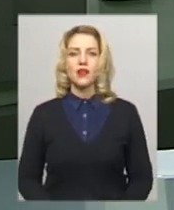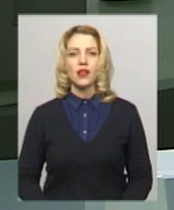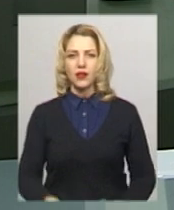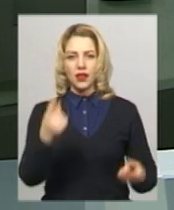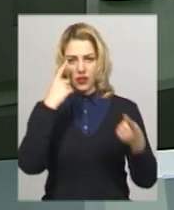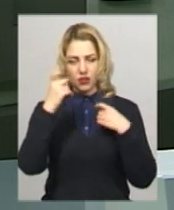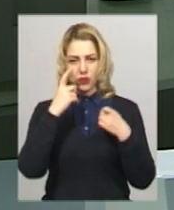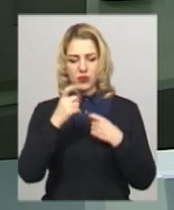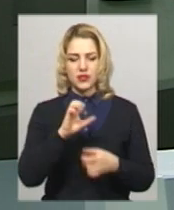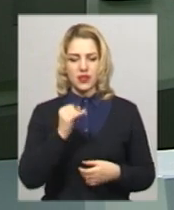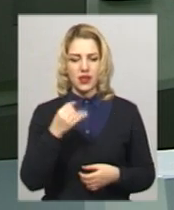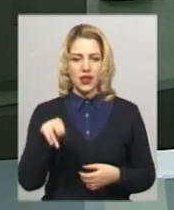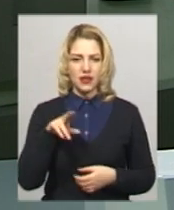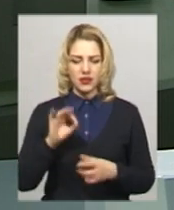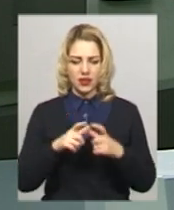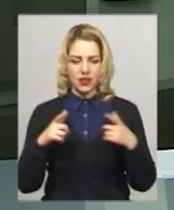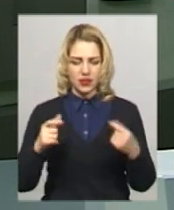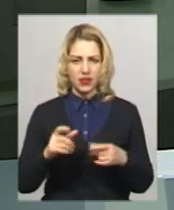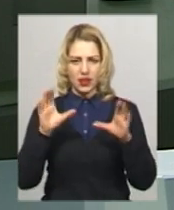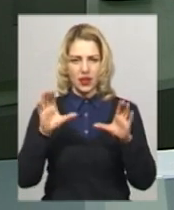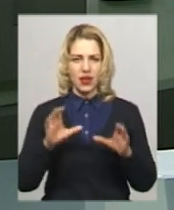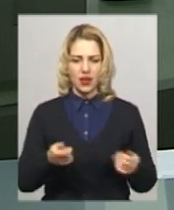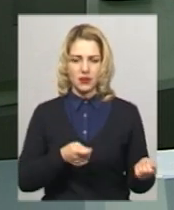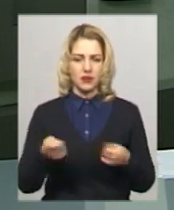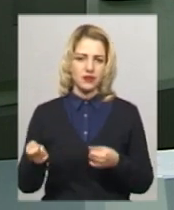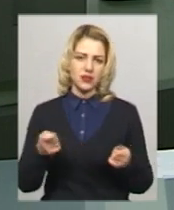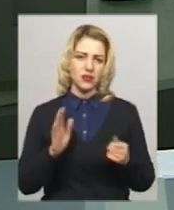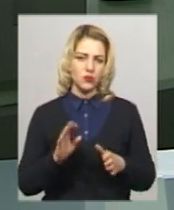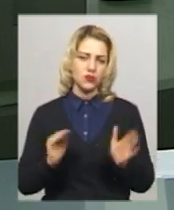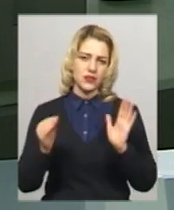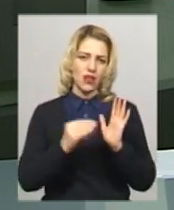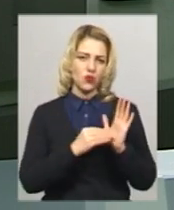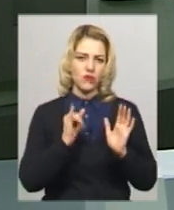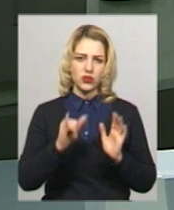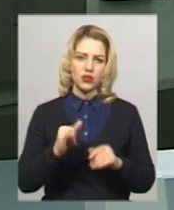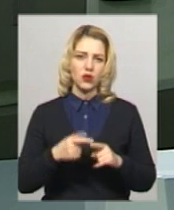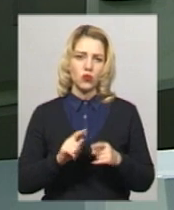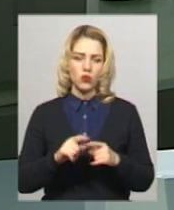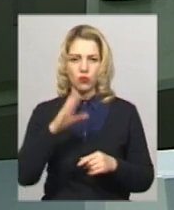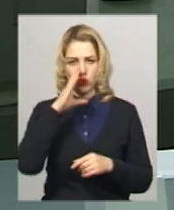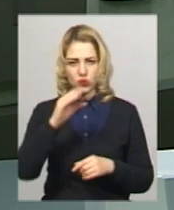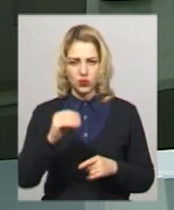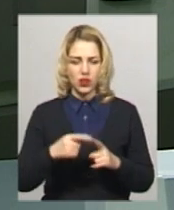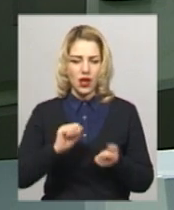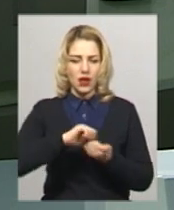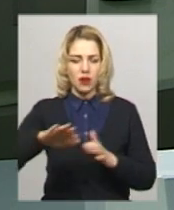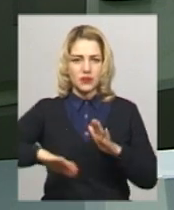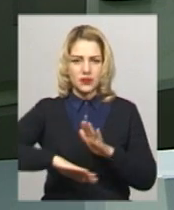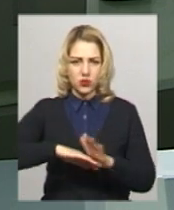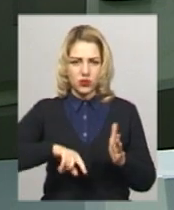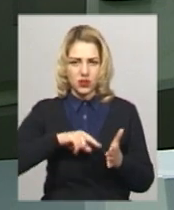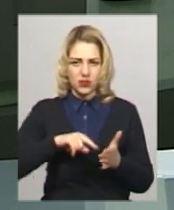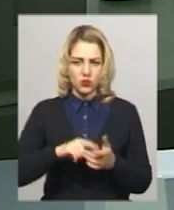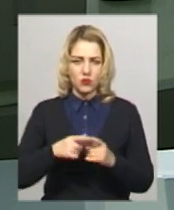Інформаційні ID-картки легальний перевізник від сьогодні почнуть встановлювати у маршрутних автобусах міста Кам'янець-Подільський. Про це